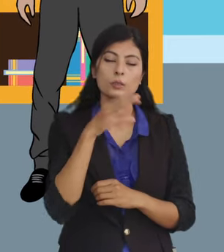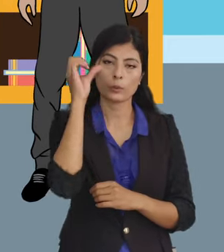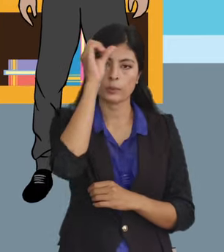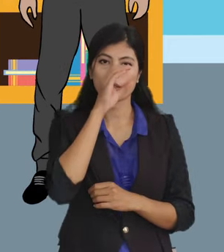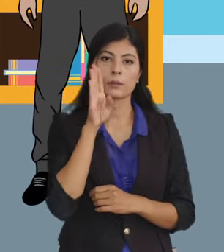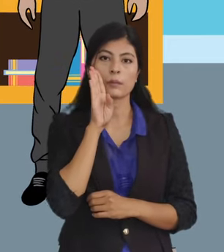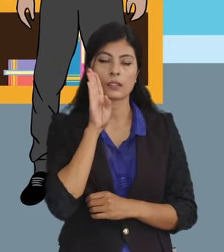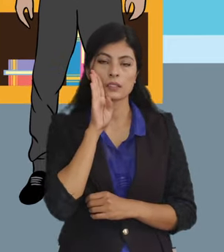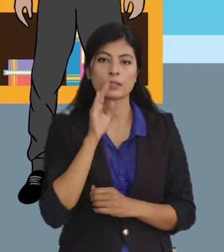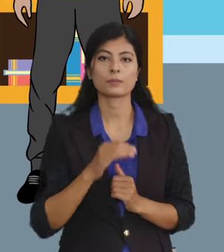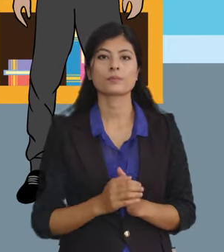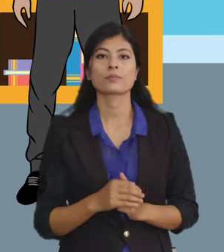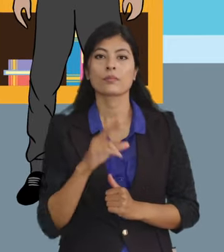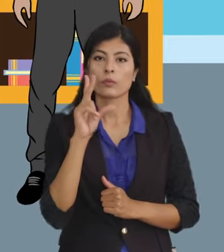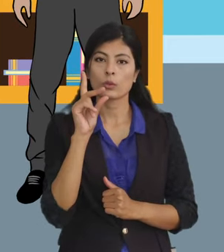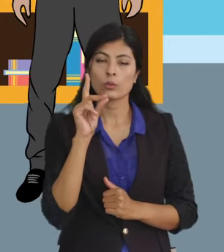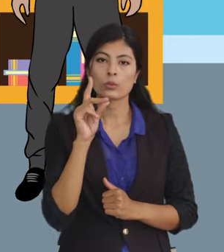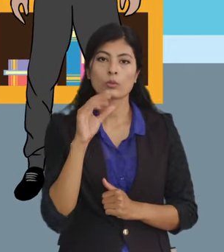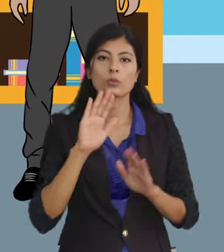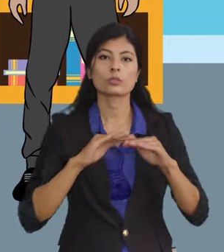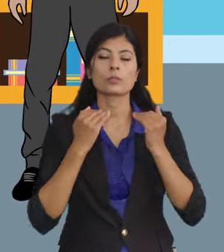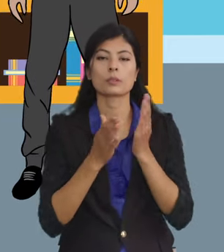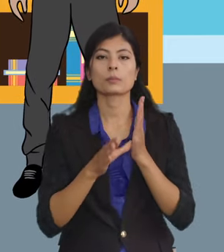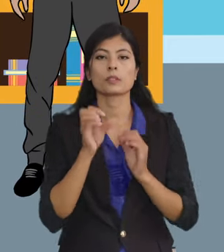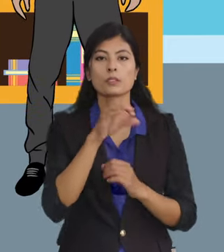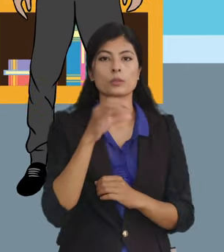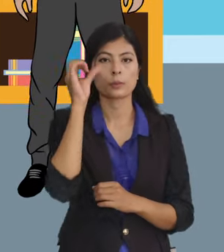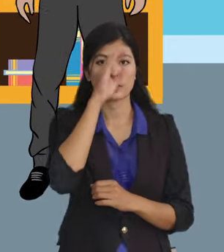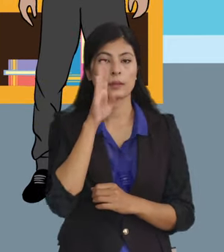परिवासा और पुप समाजले गरेको